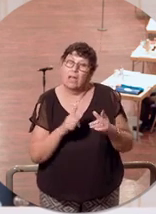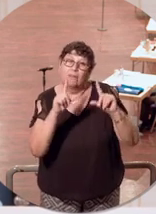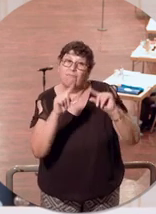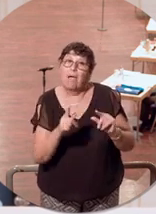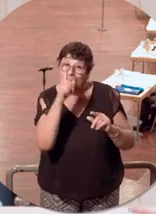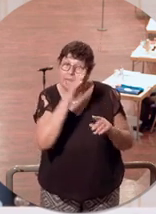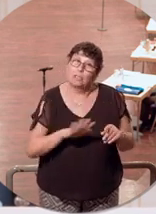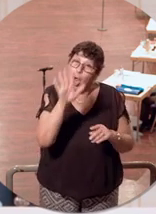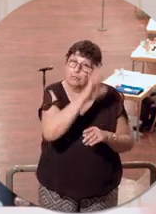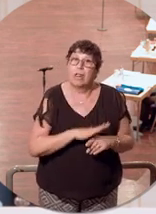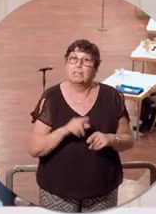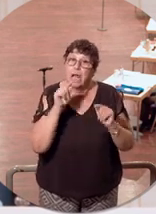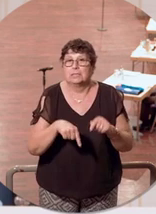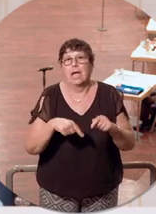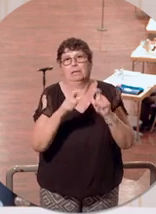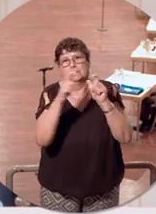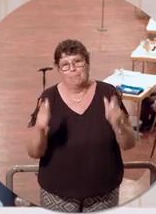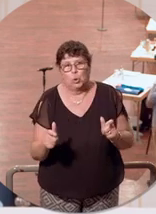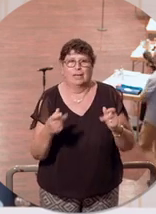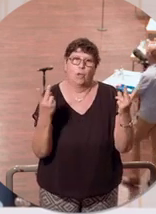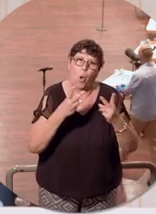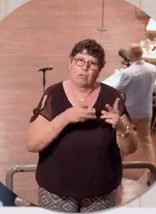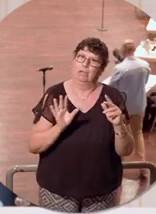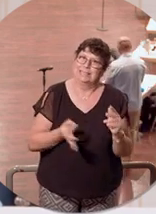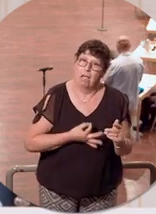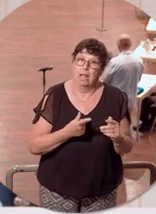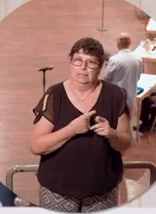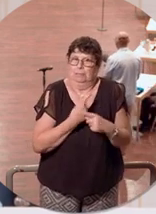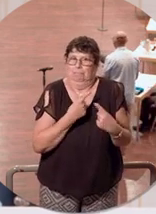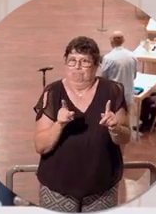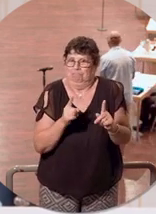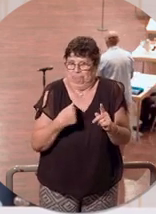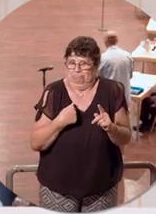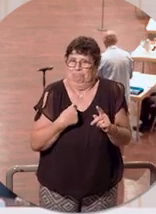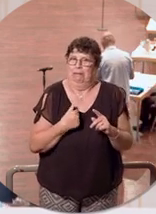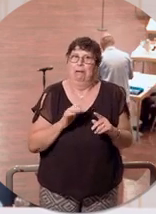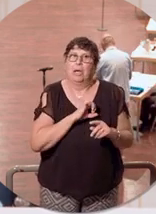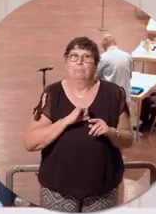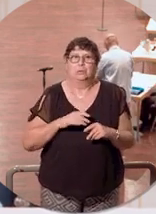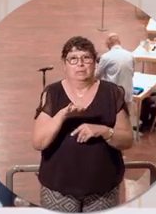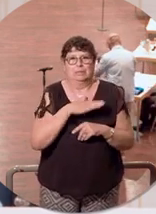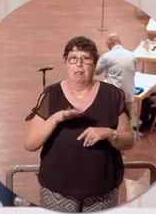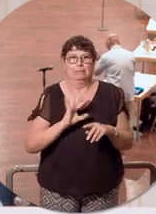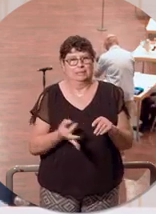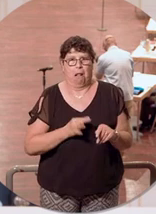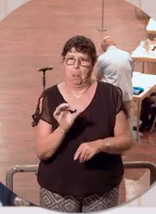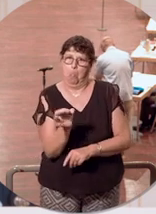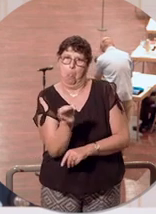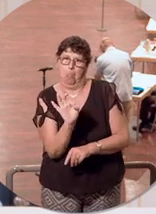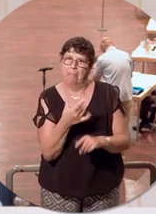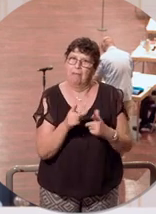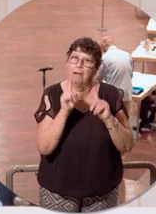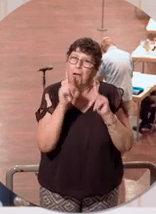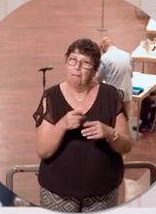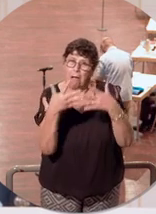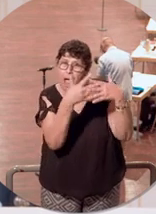um ganz Deutschland als um Saarbrücken, als um Saarland. Und das kommt nicht alle Tage vor, dass unser Bundesland in einer der wichtigsten Leitmedien der